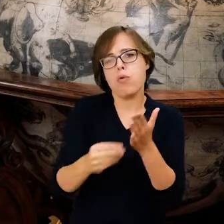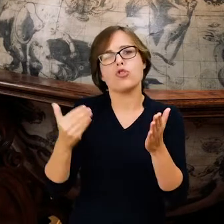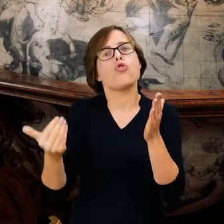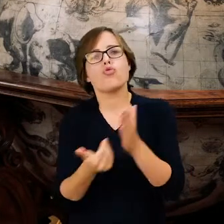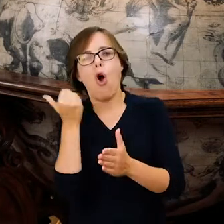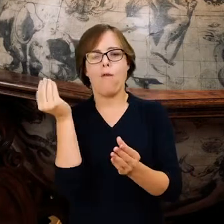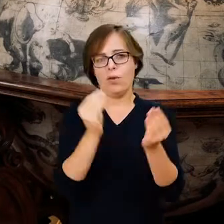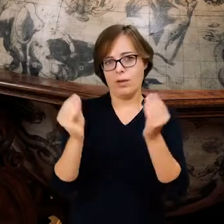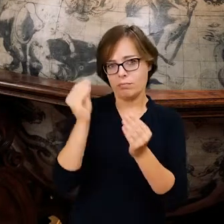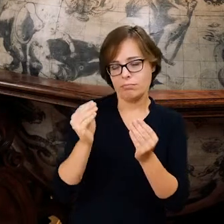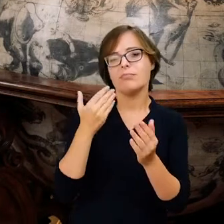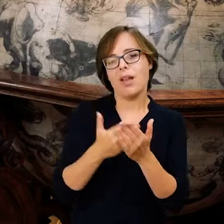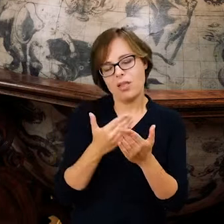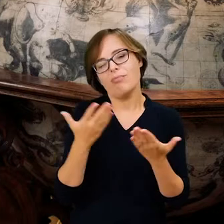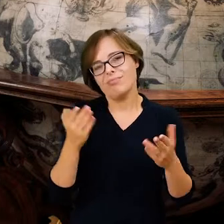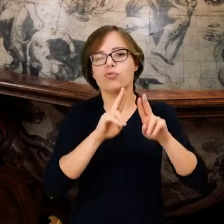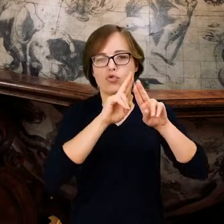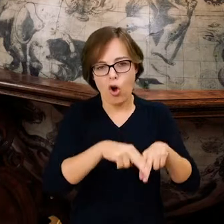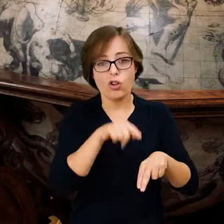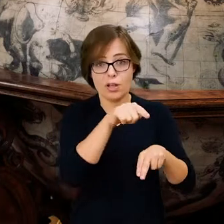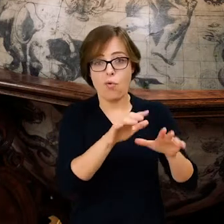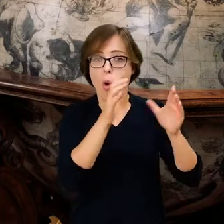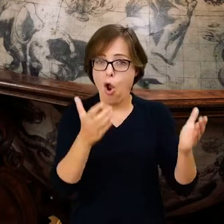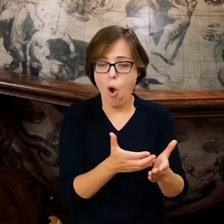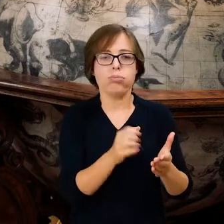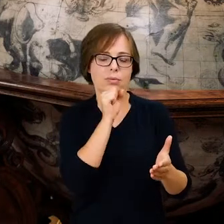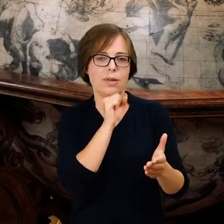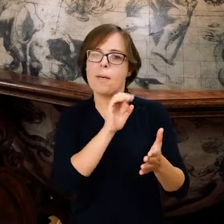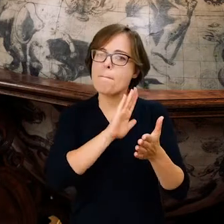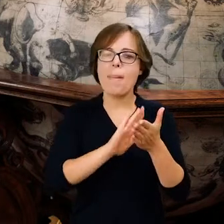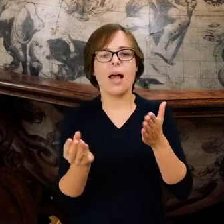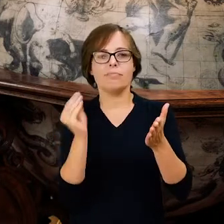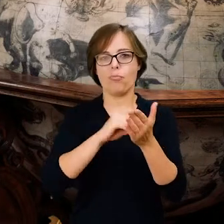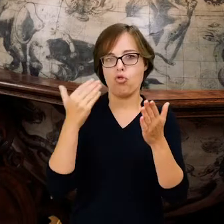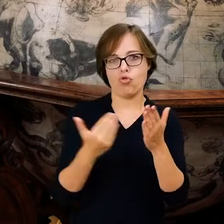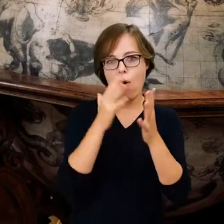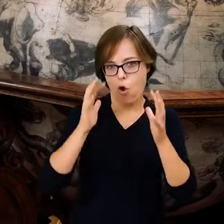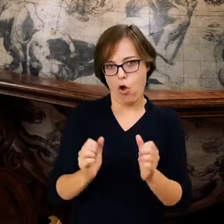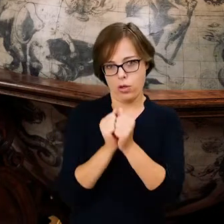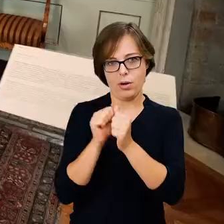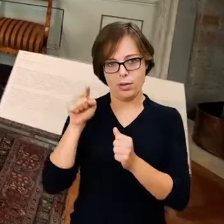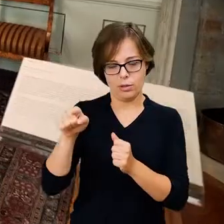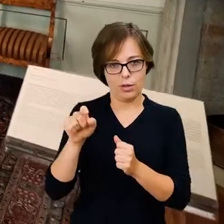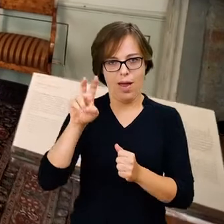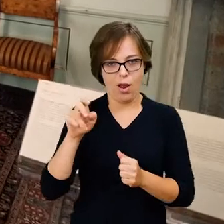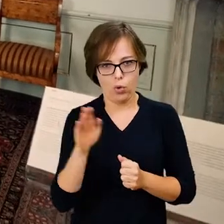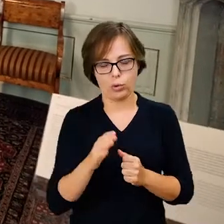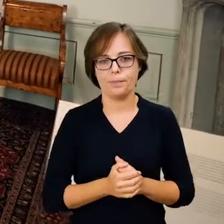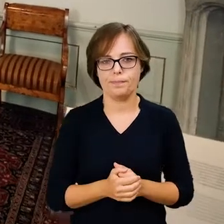pozostawił jeszcze ten globus bez naniesionych nowych odkryć astronomicznych. W